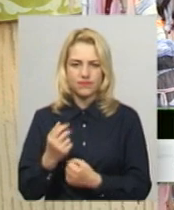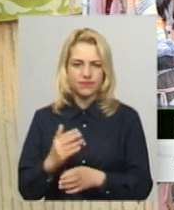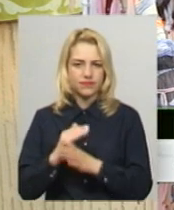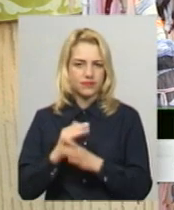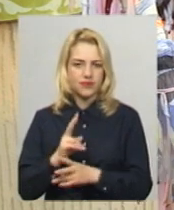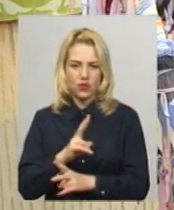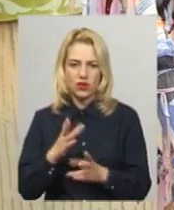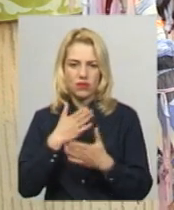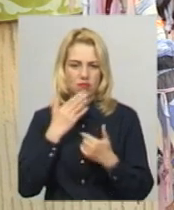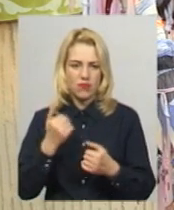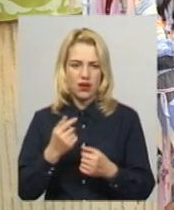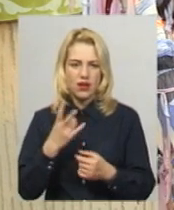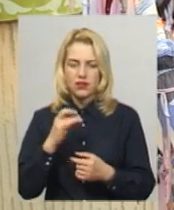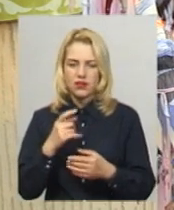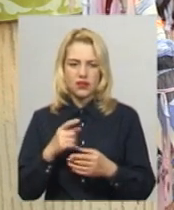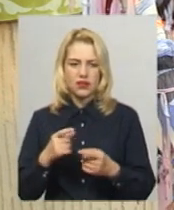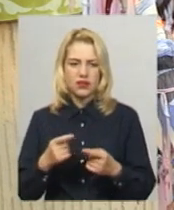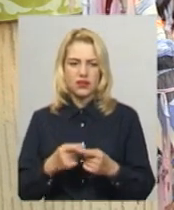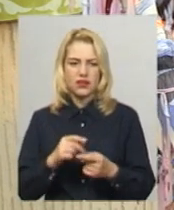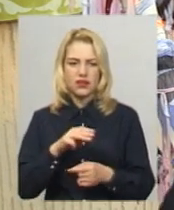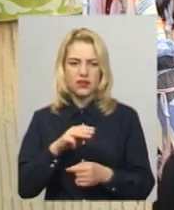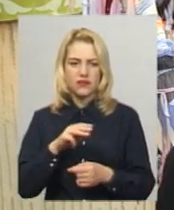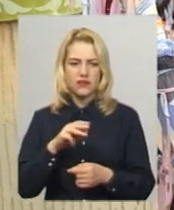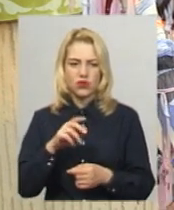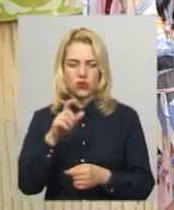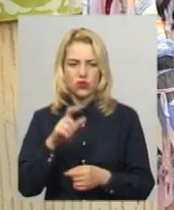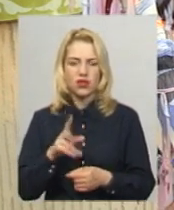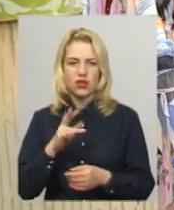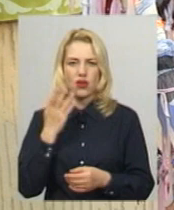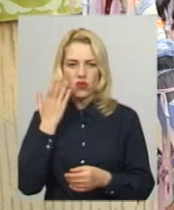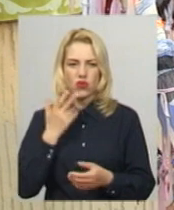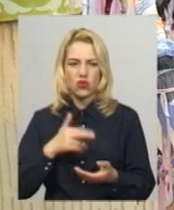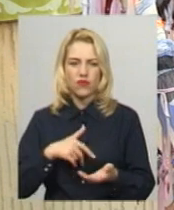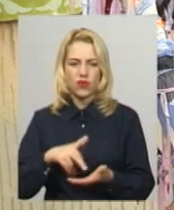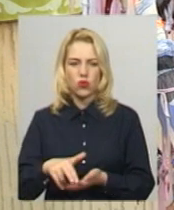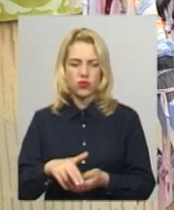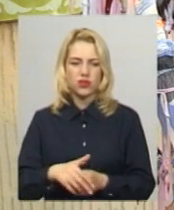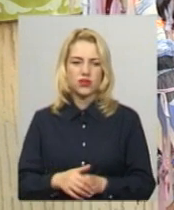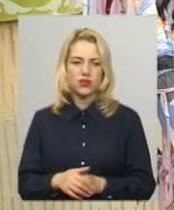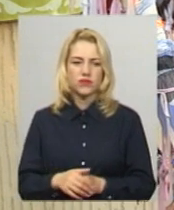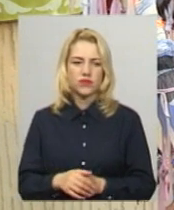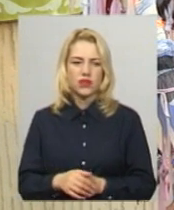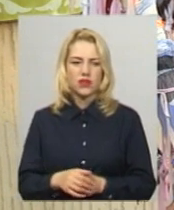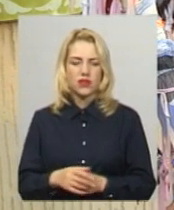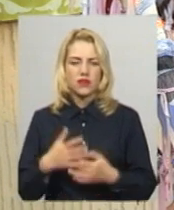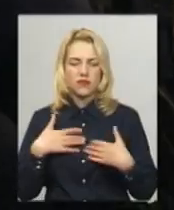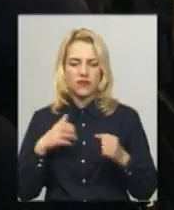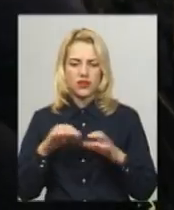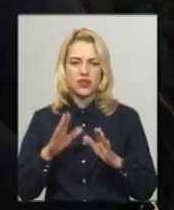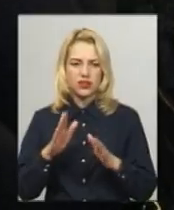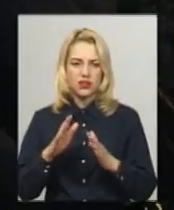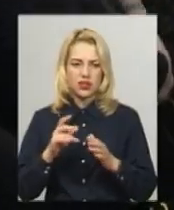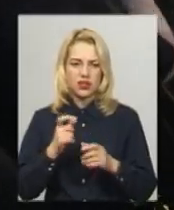не допомагає, ні один суфлер з текстом. Він як виходить, він відданий тільки глядачам.